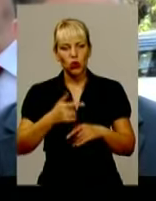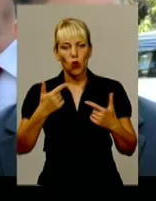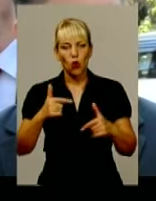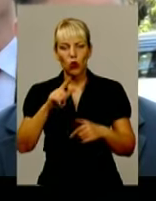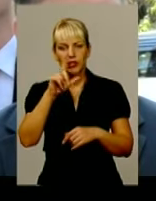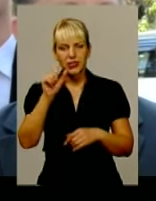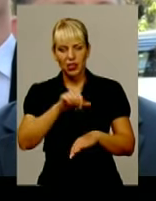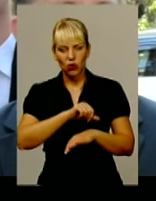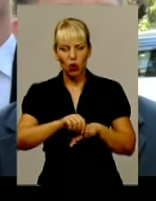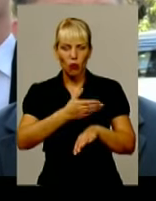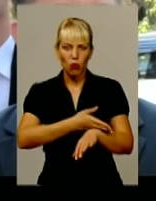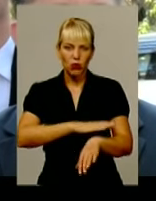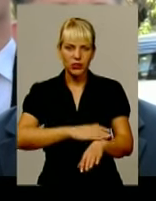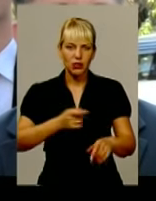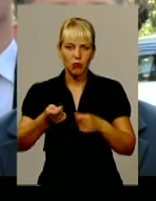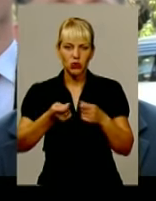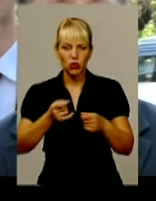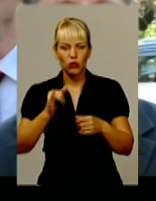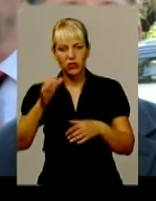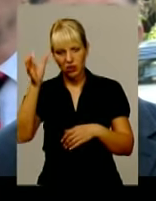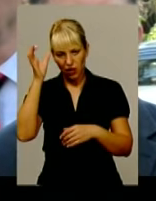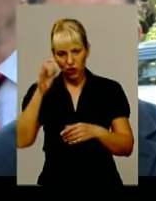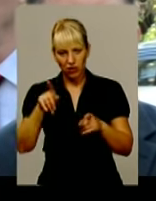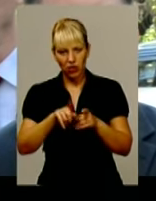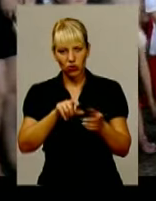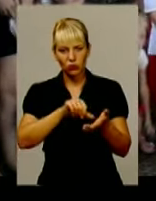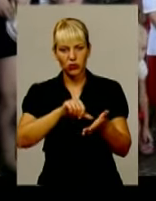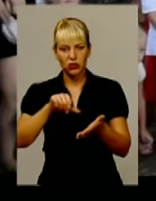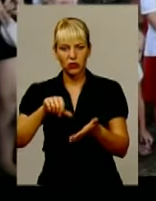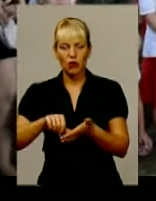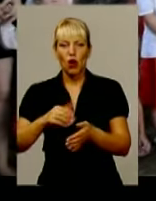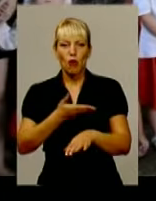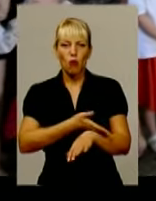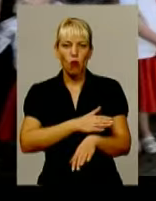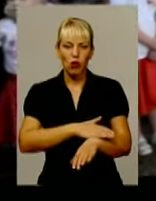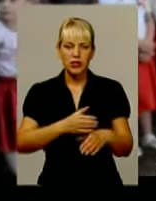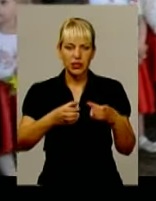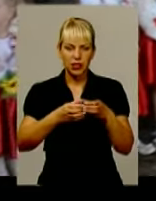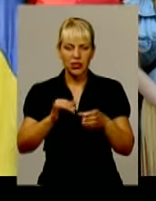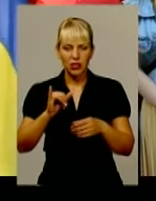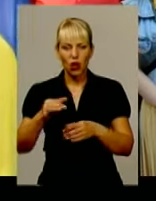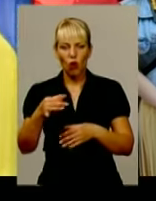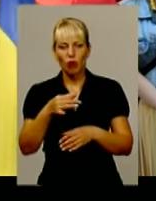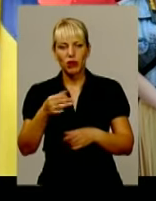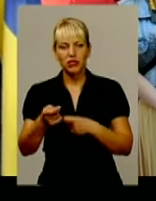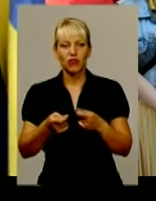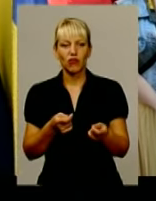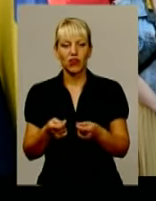польські посадовці та науковці, а також представники Хмельницької спілки поляків та обласної влади. Ми